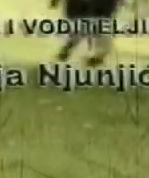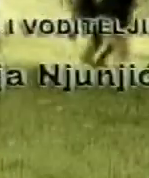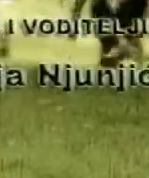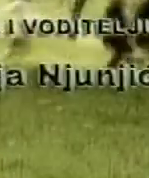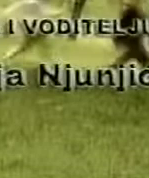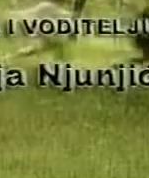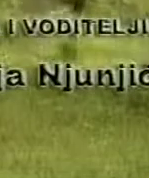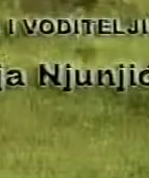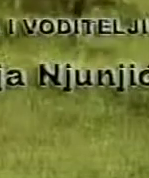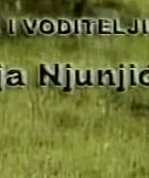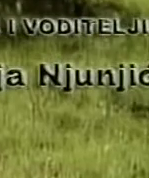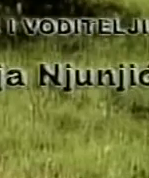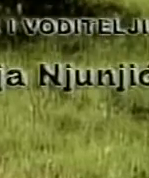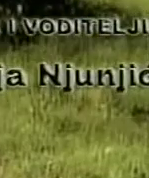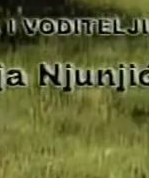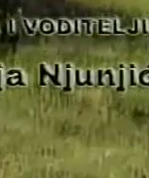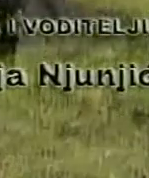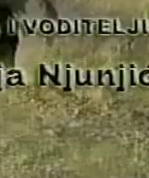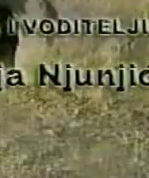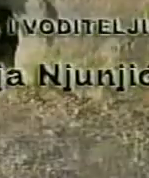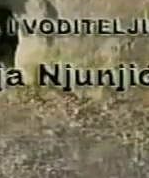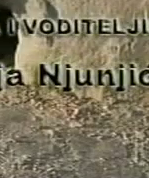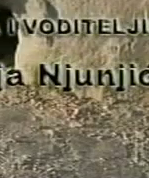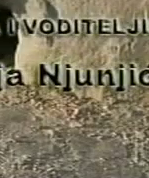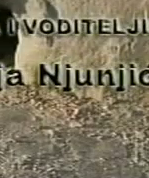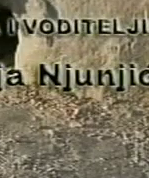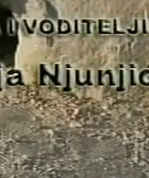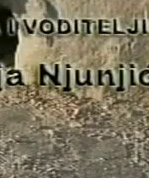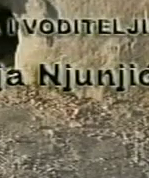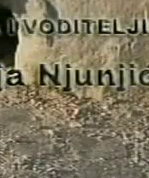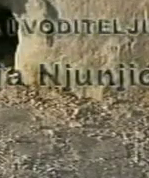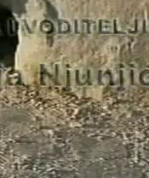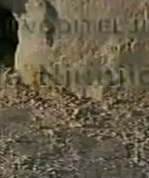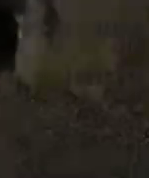sljedeću u sljedeću sjeđanjimu a og Продолжение следует...